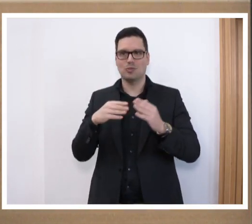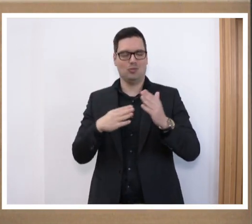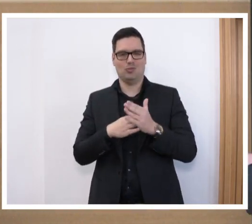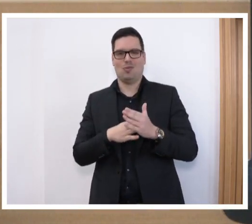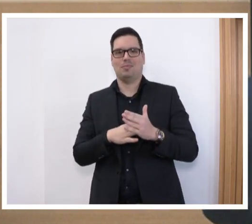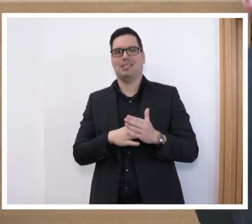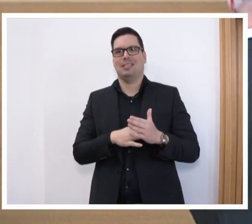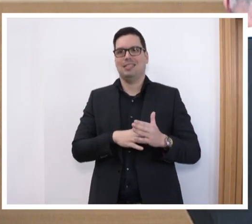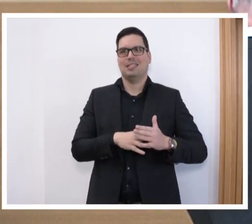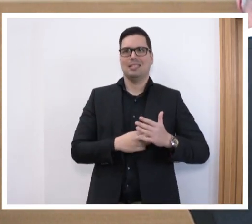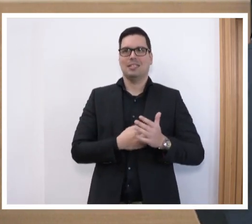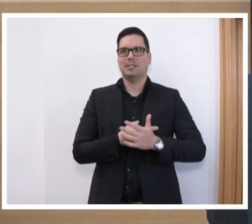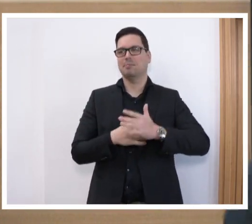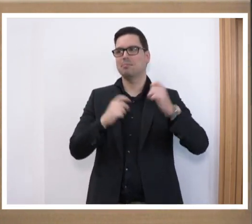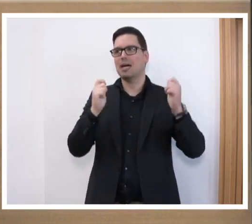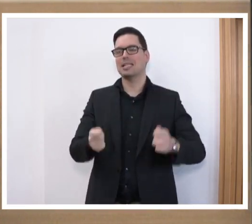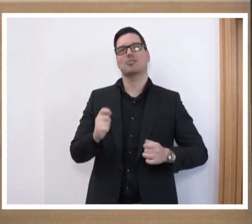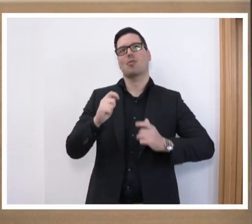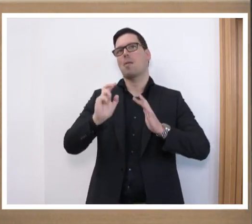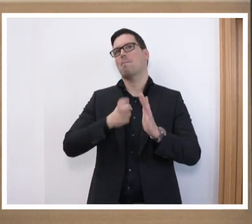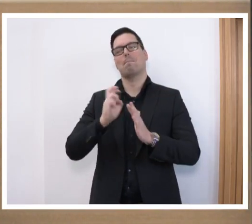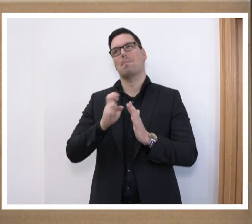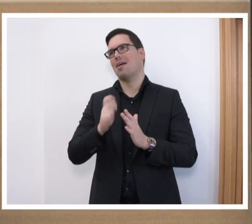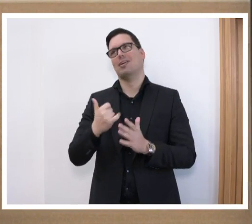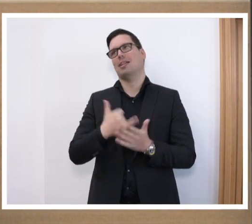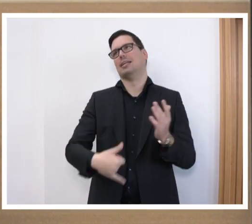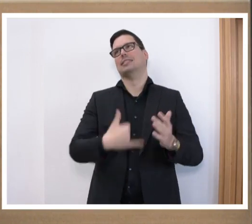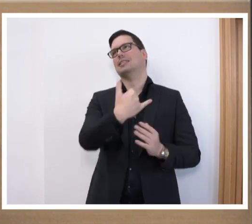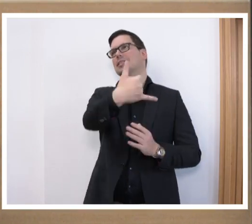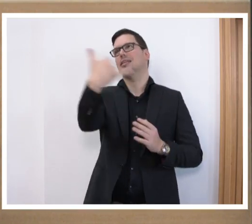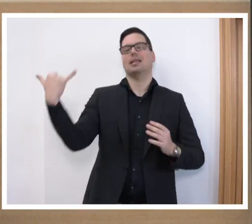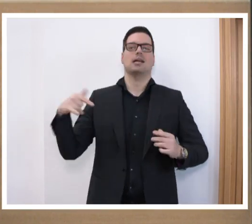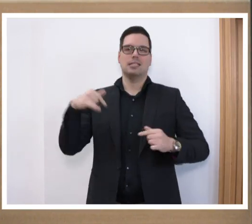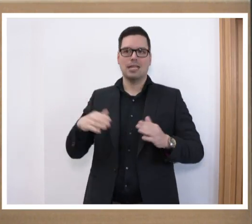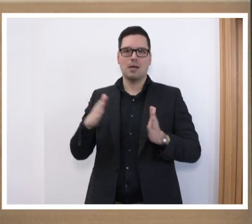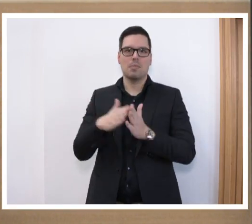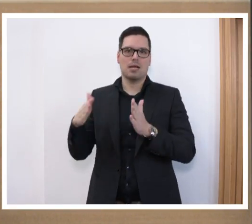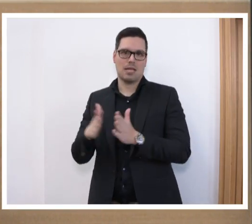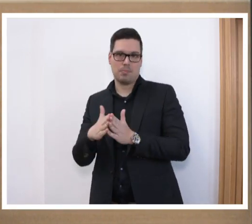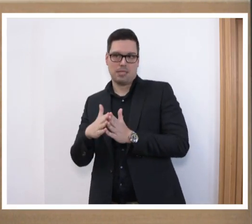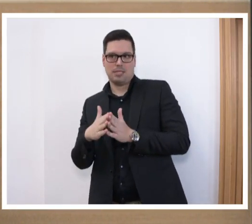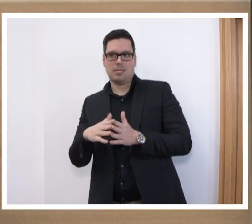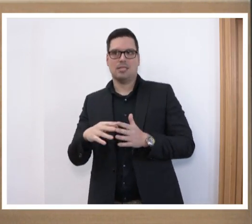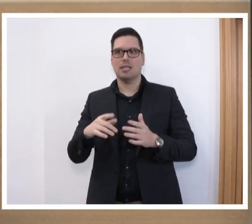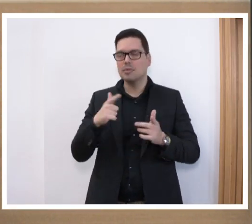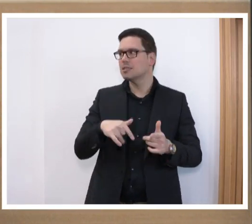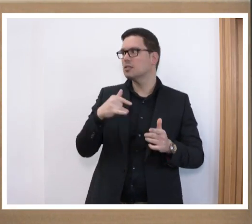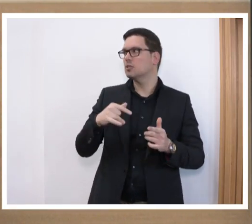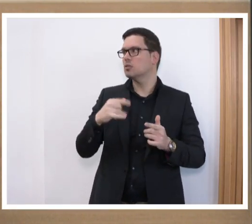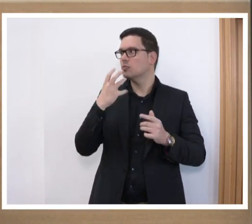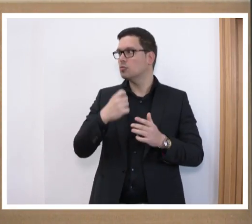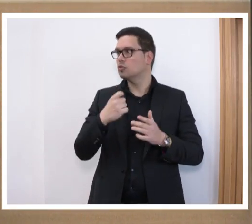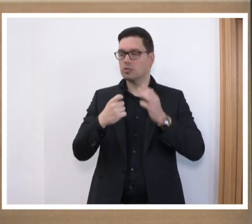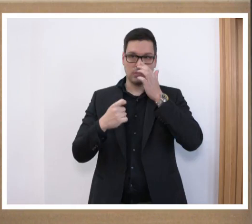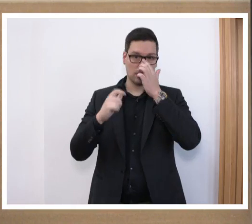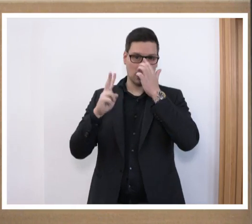diesen Antrag schon mehrfach in den vergangenen Jahren hier im Parlament, möchte aber jetzt die Gelegenheit nutzen und